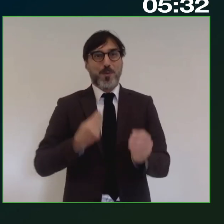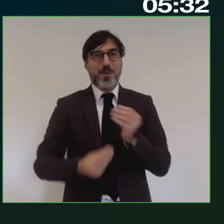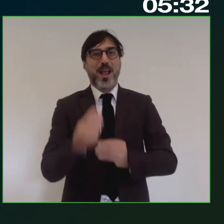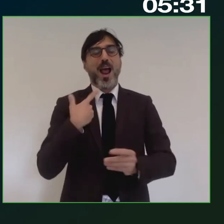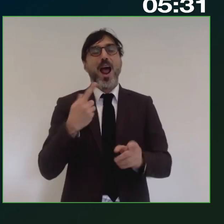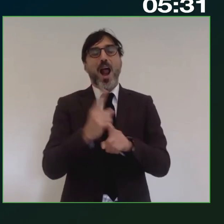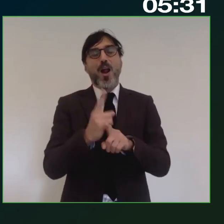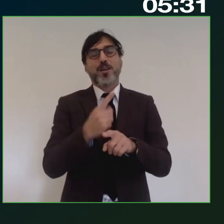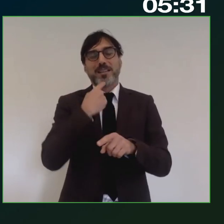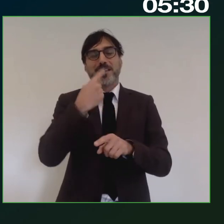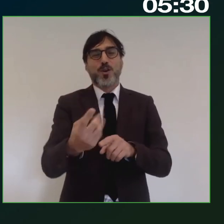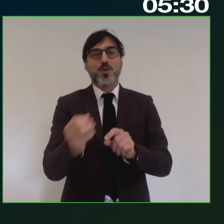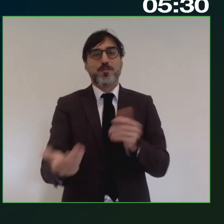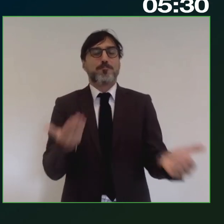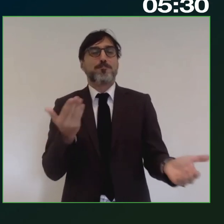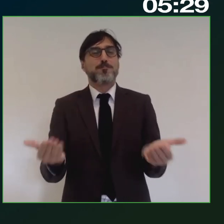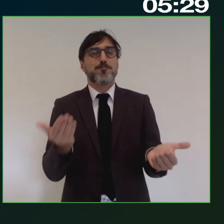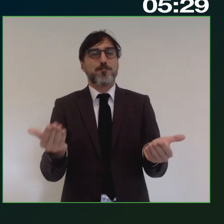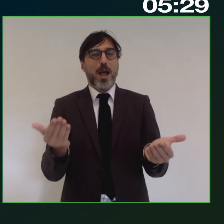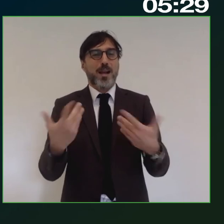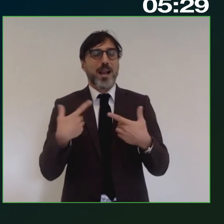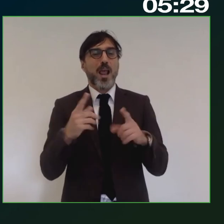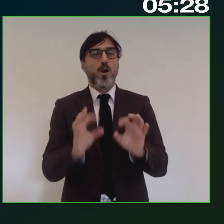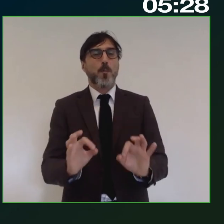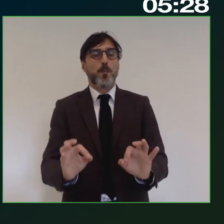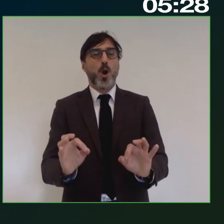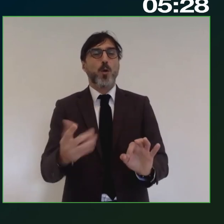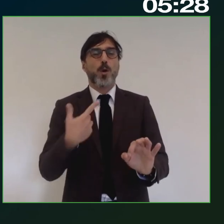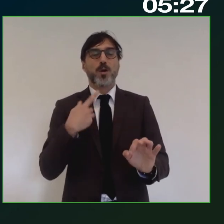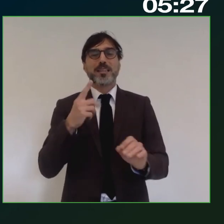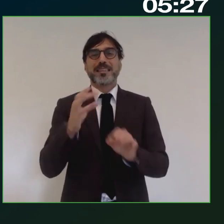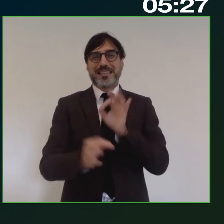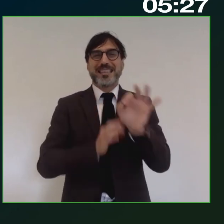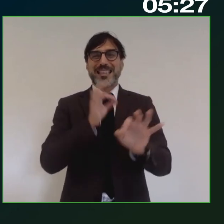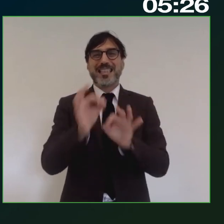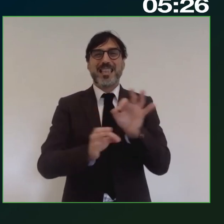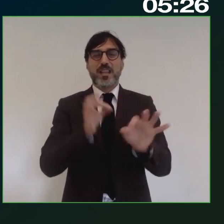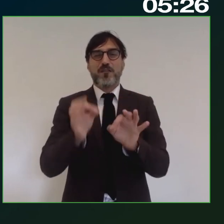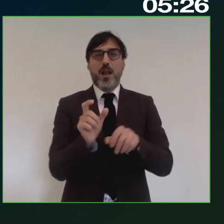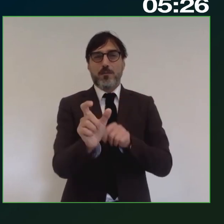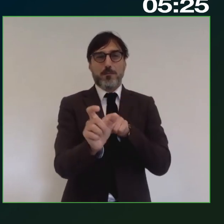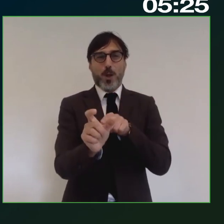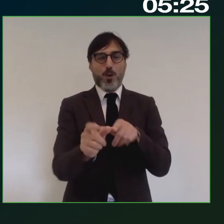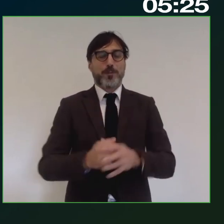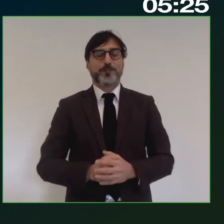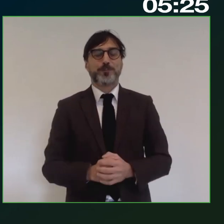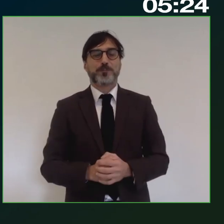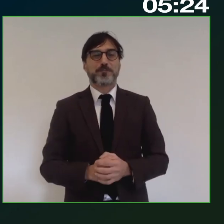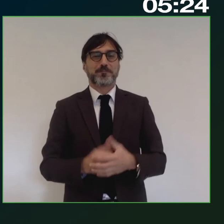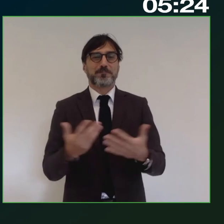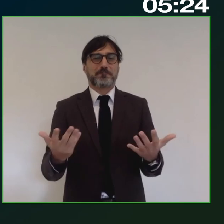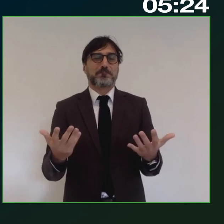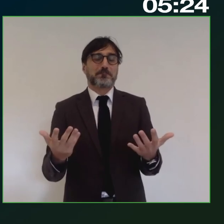un po' in parallelo la definizione la significazione di questo comitato magari